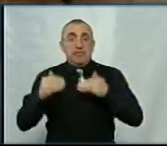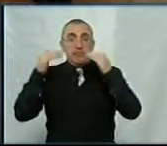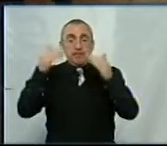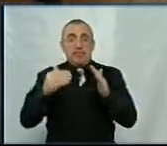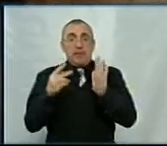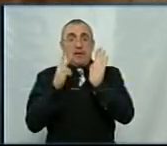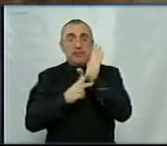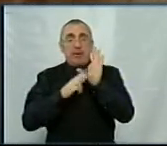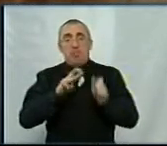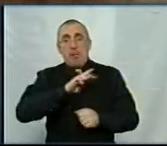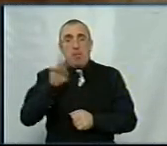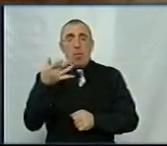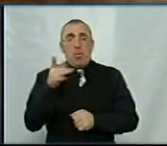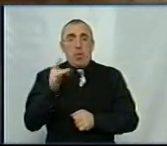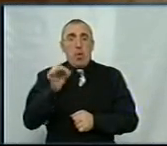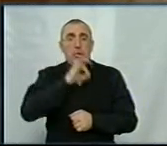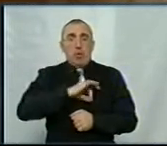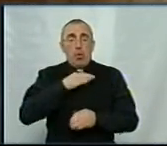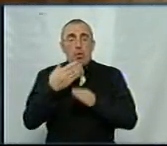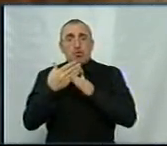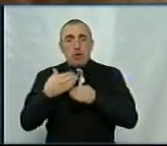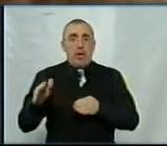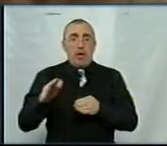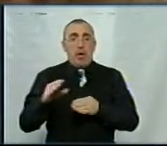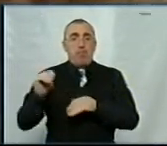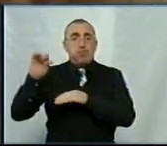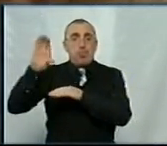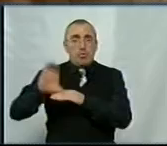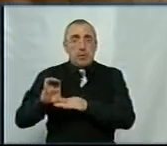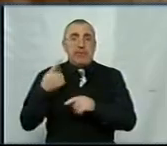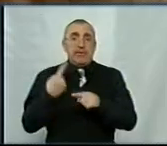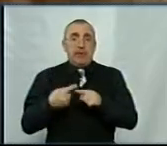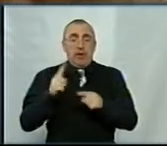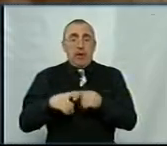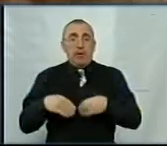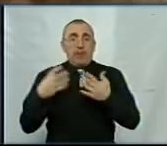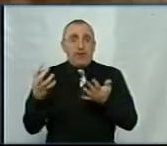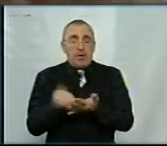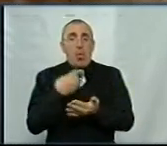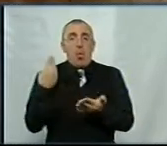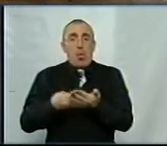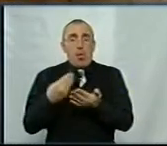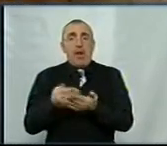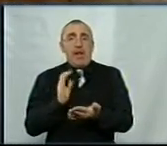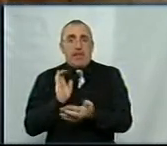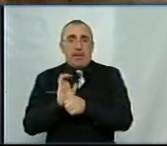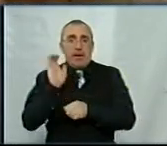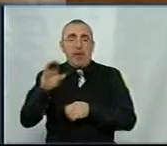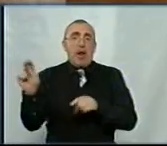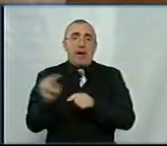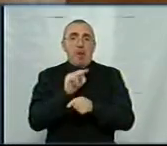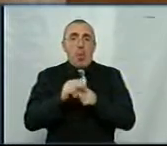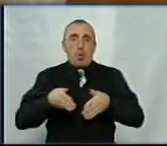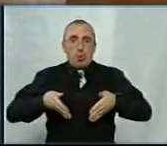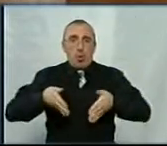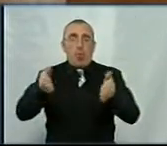70 мільйонів гривень доходну частину бюджету. І це вдалося нам ці кошти направити на ремонт доріг.